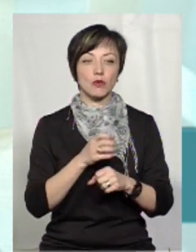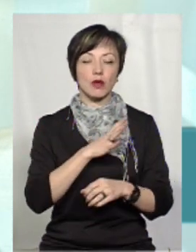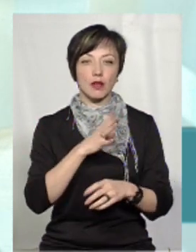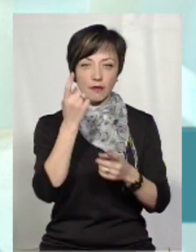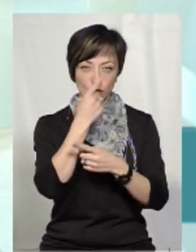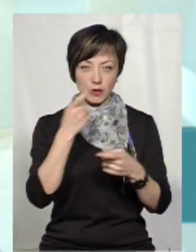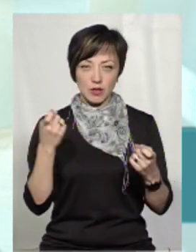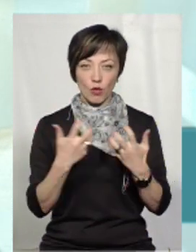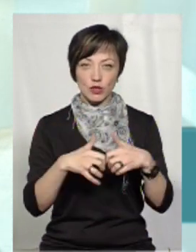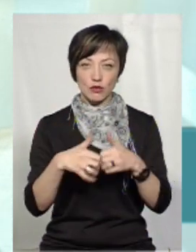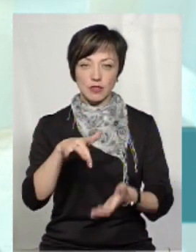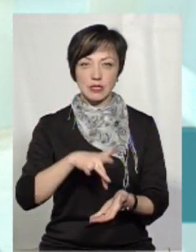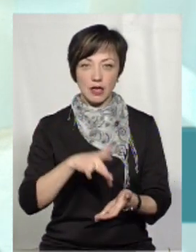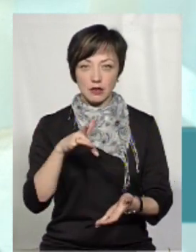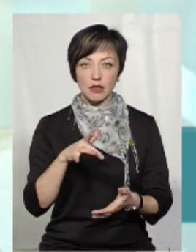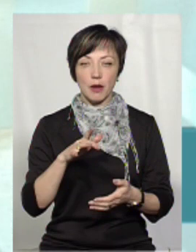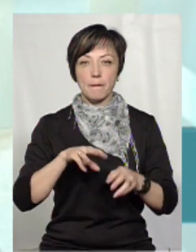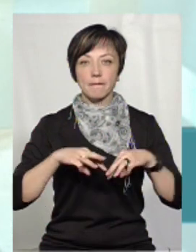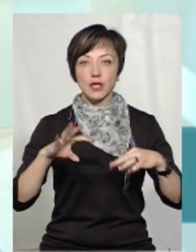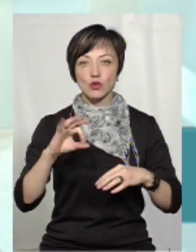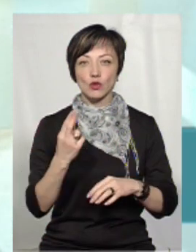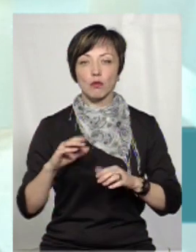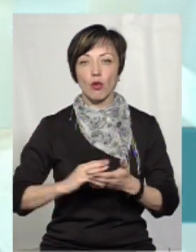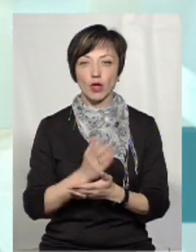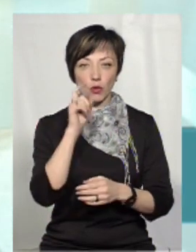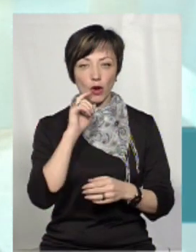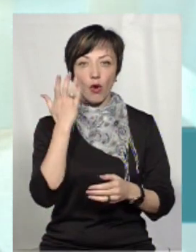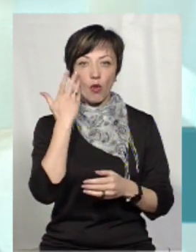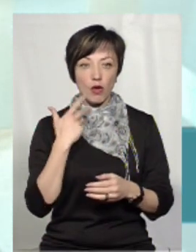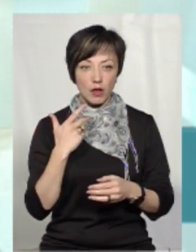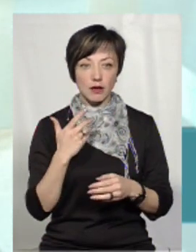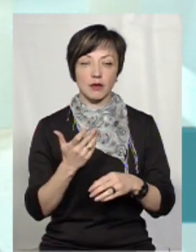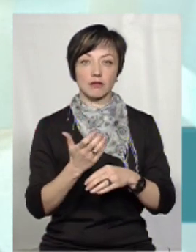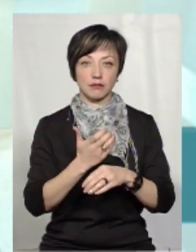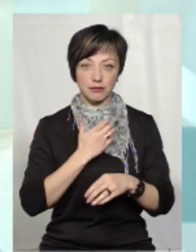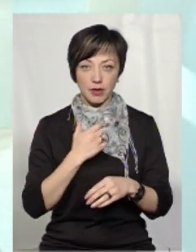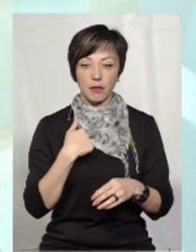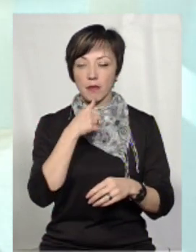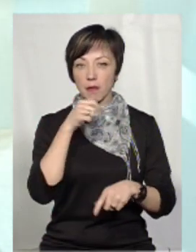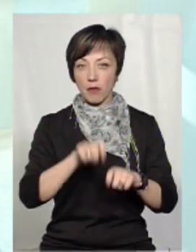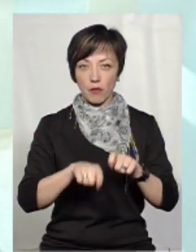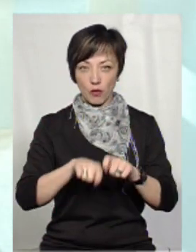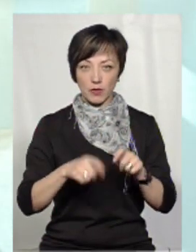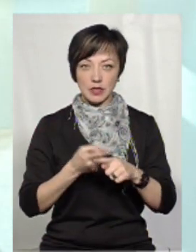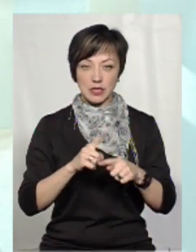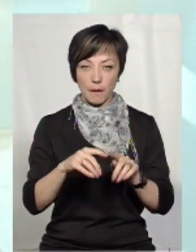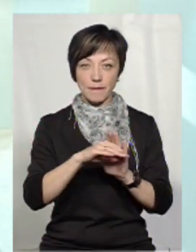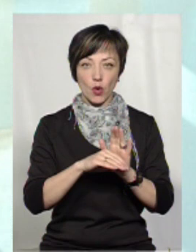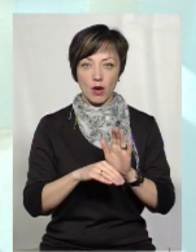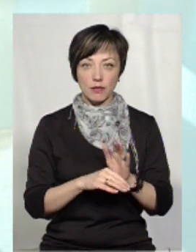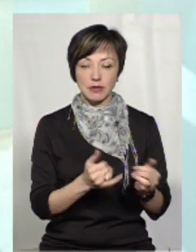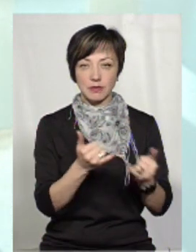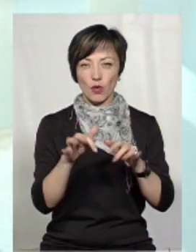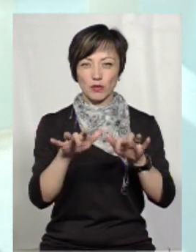інформаційно обчисленим центром Мінсоцполітики України. Тому, коли воно надійшло, ми його, звичайно, опробували, це програмне